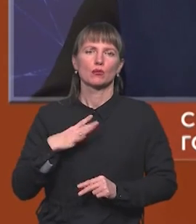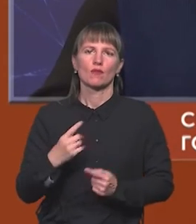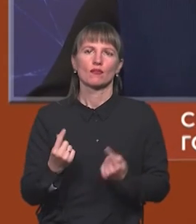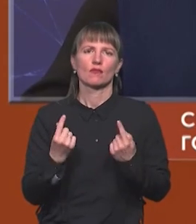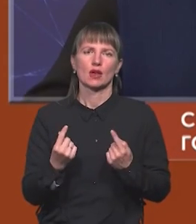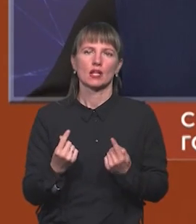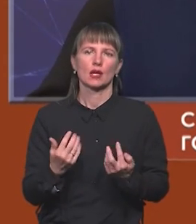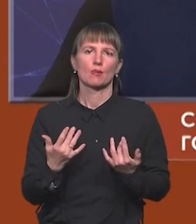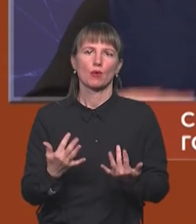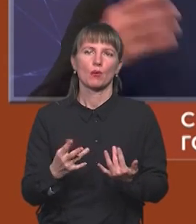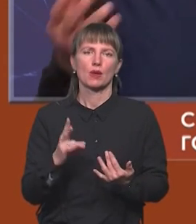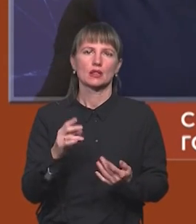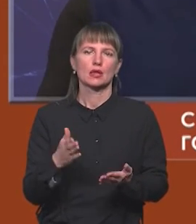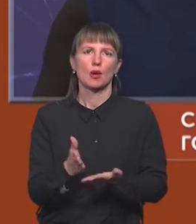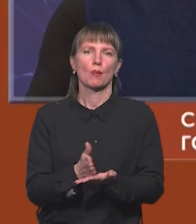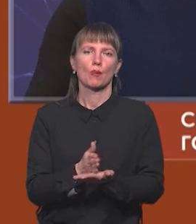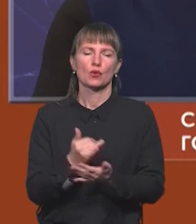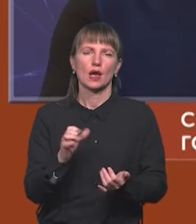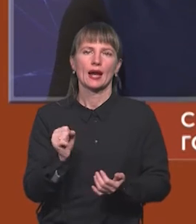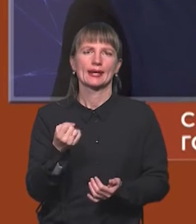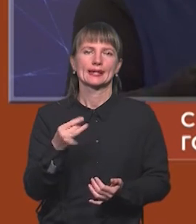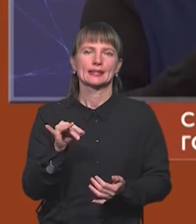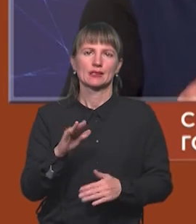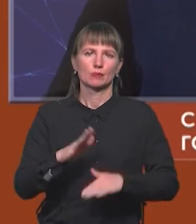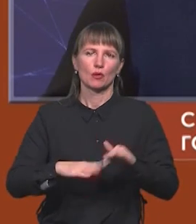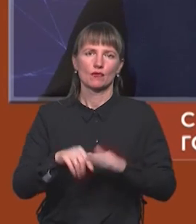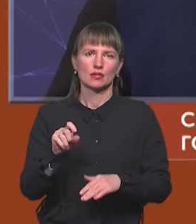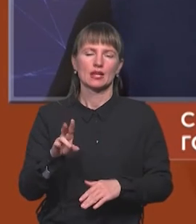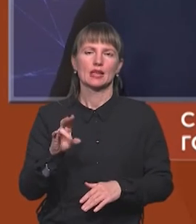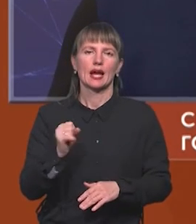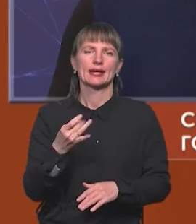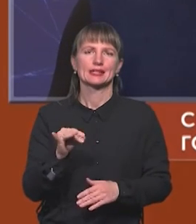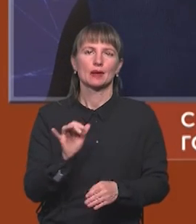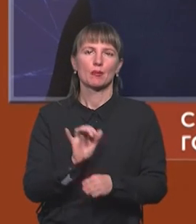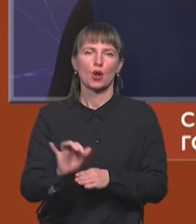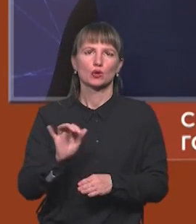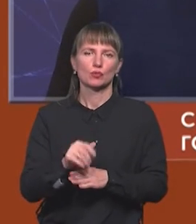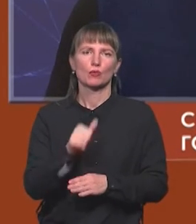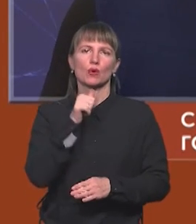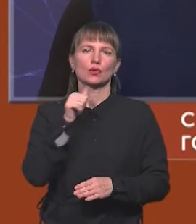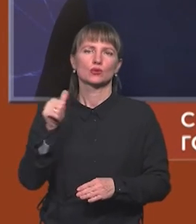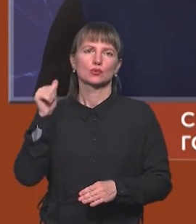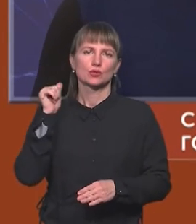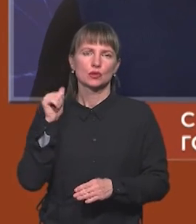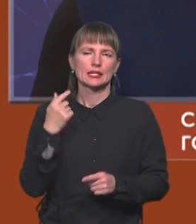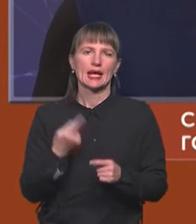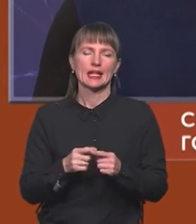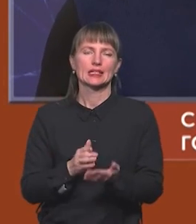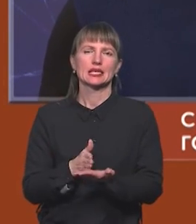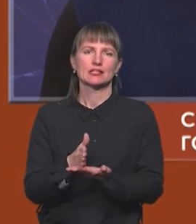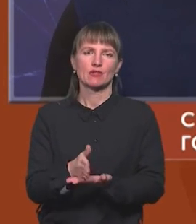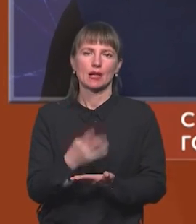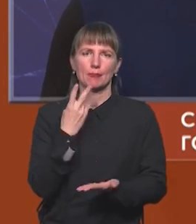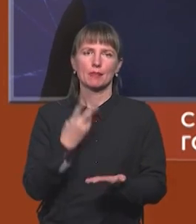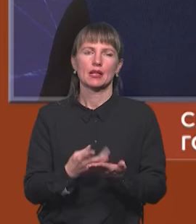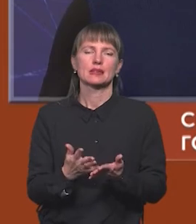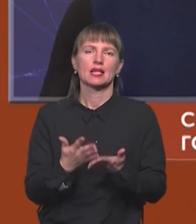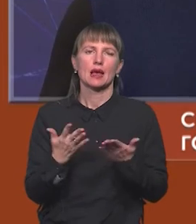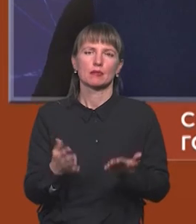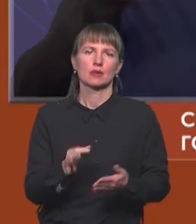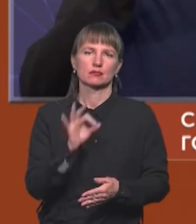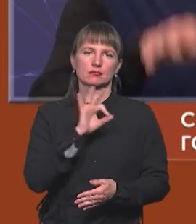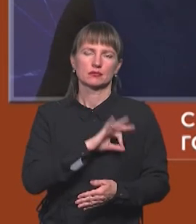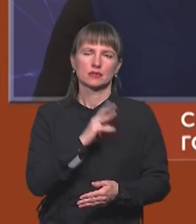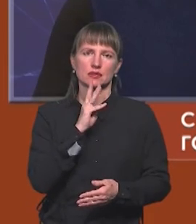великий попит на послуги ІТ-фахівців, на ІТ-продукцію. І в тому році саме ця сфера показала найбільший приріст